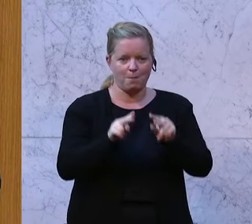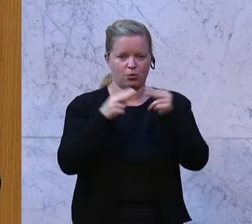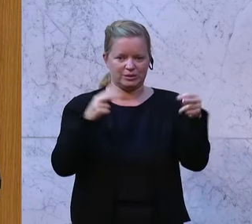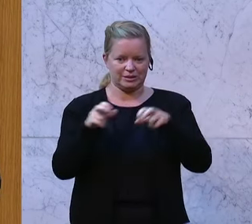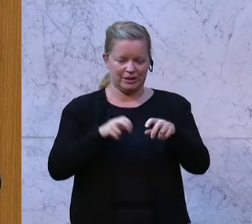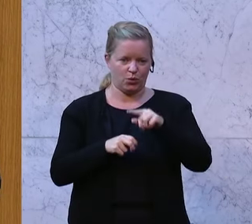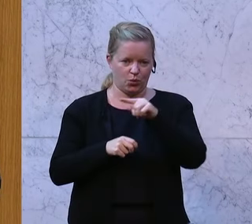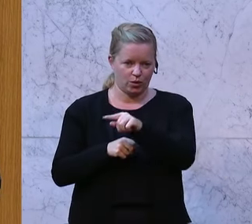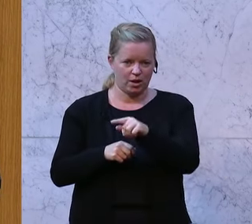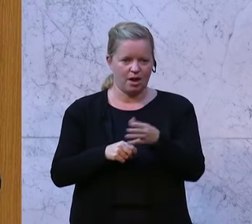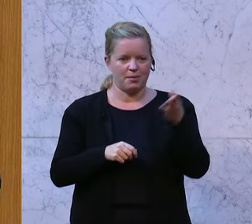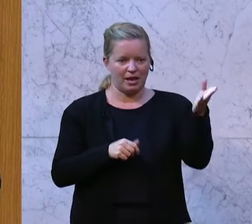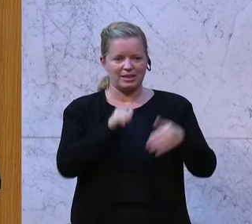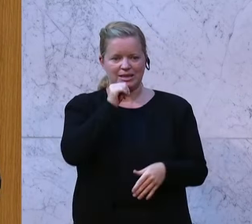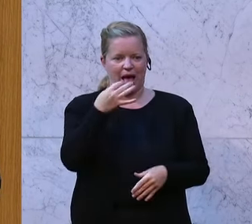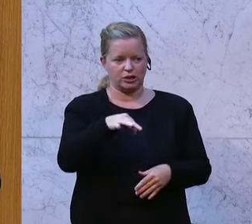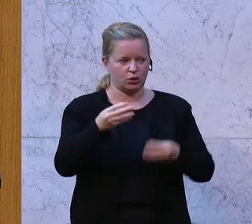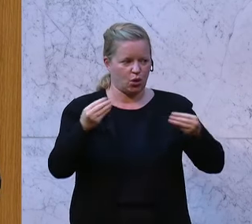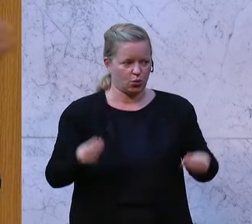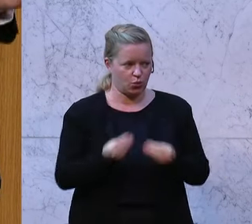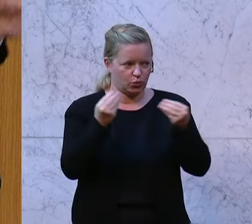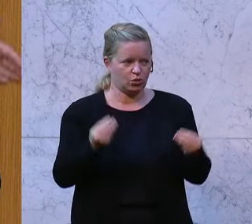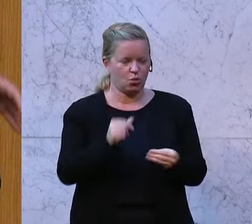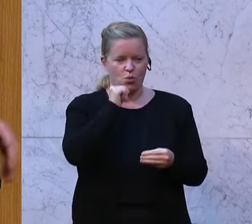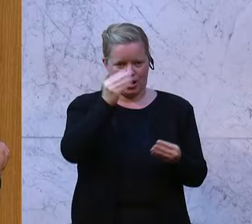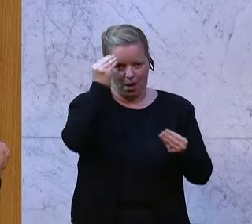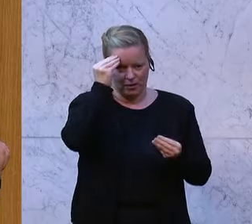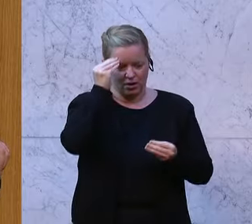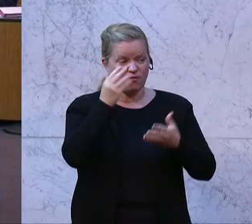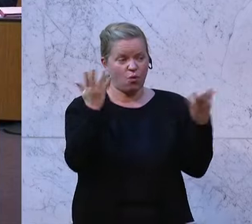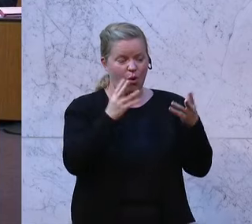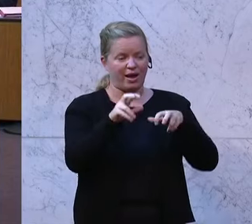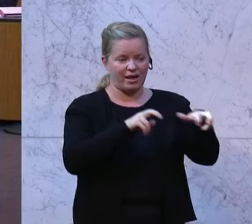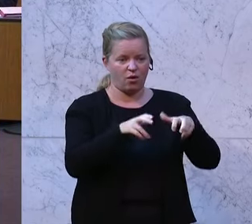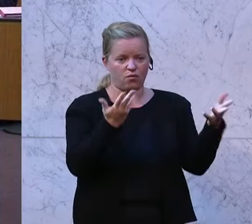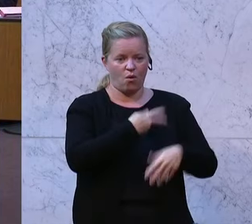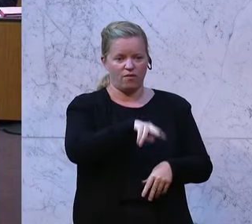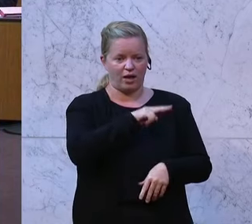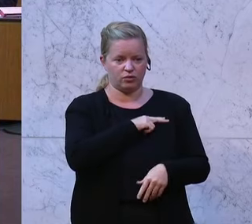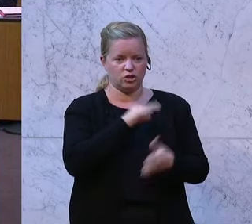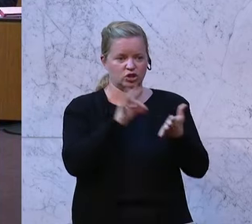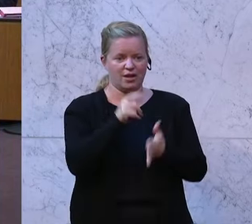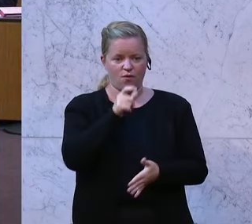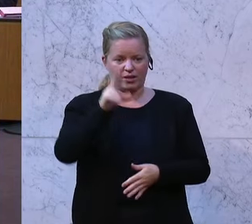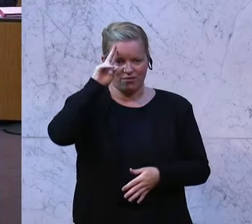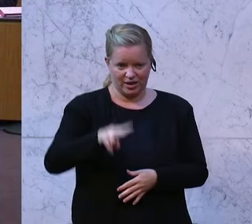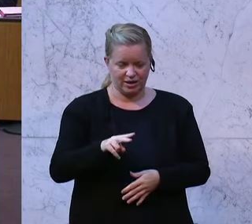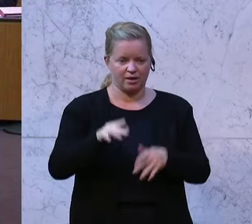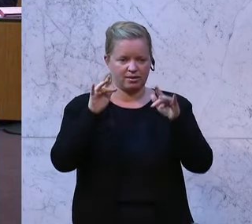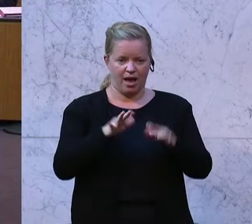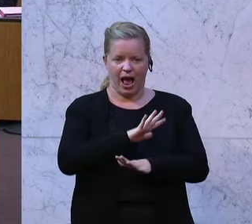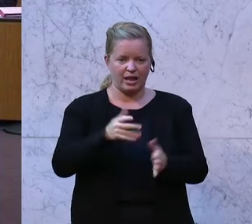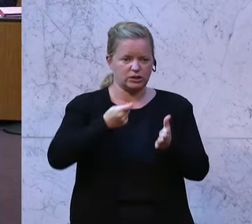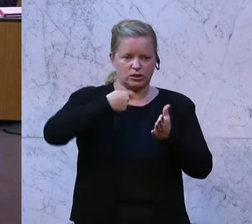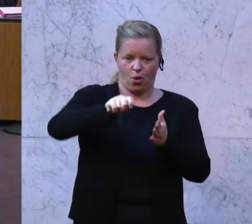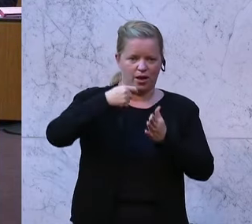der einzige Grund, warum Sie unglaubwürdig sind. Da reicht schon ein Blick dort, wo Sie regieren, dort, wo Sie in der Verantwortung sitzen. Stichwort Wien. Dort haben Sie wirklich alles erhöht,